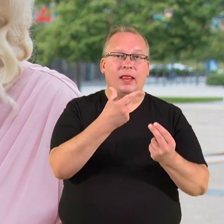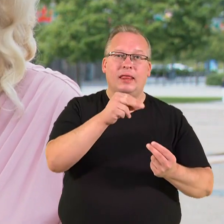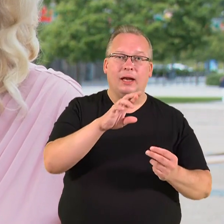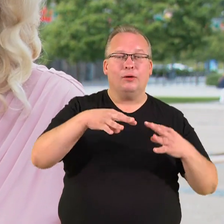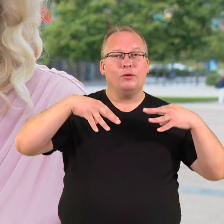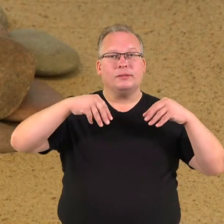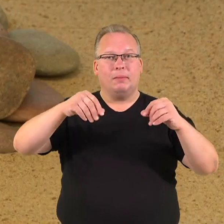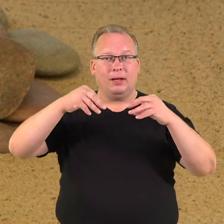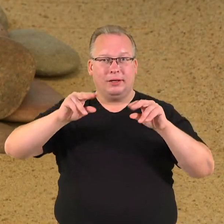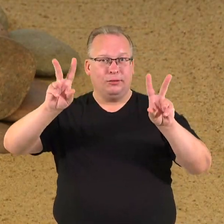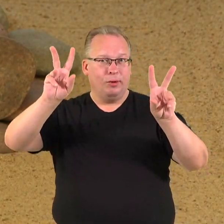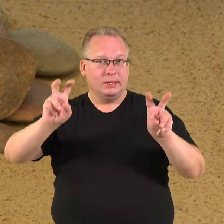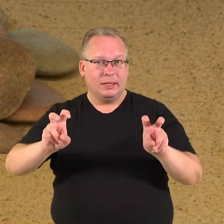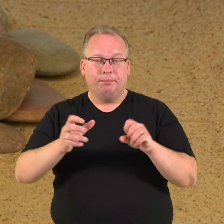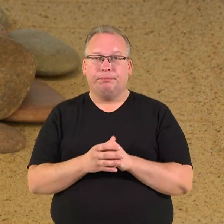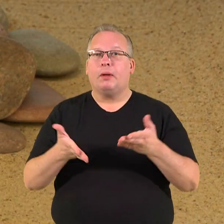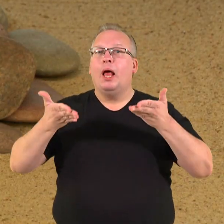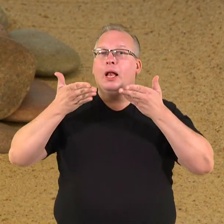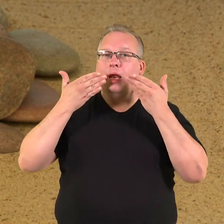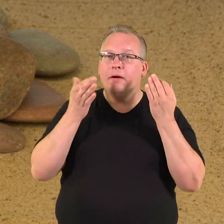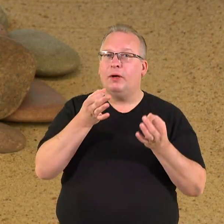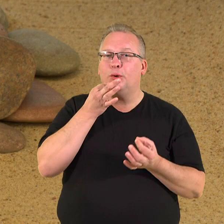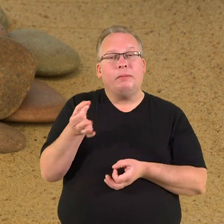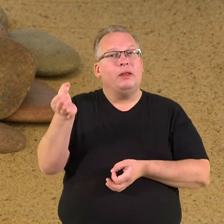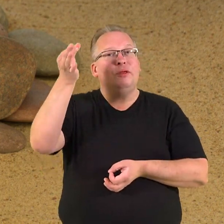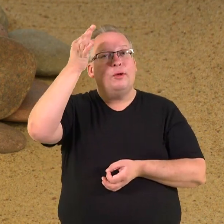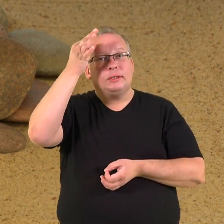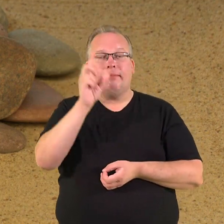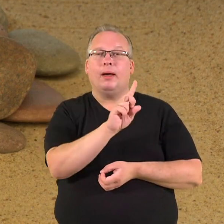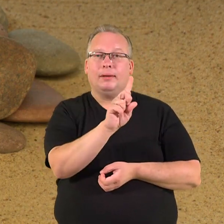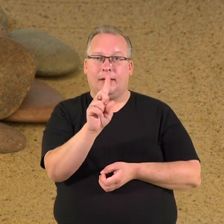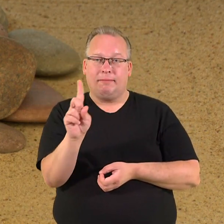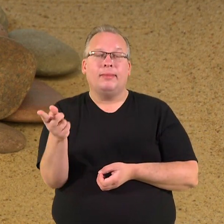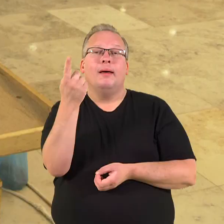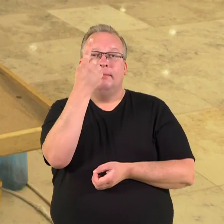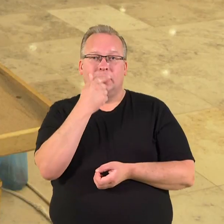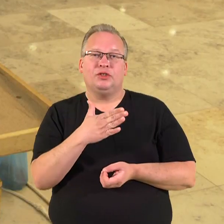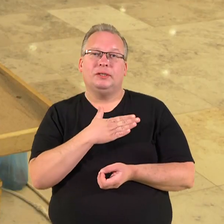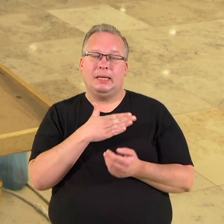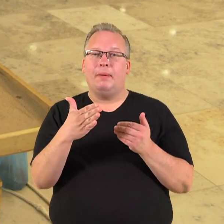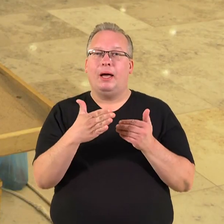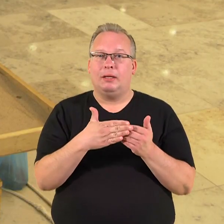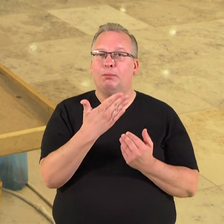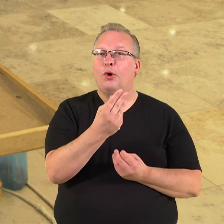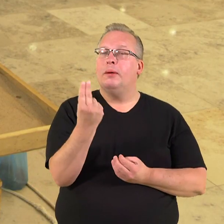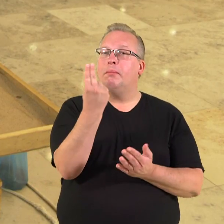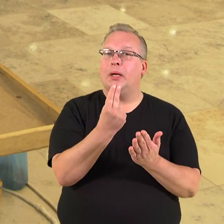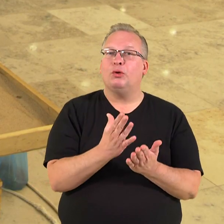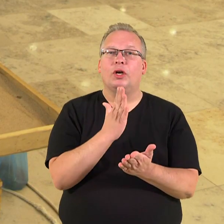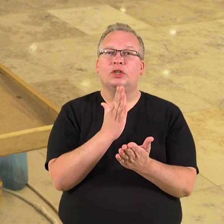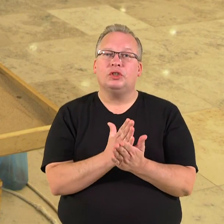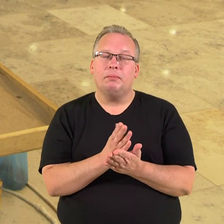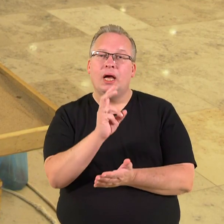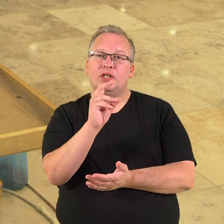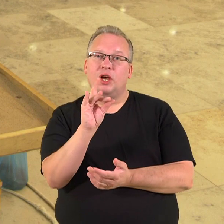smėlynuose. Lengva kiek nostalgiška, tačiau kiekvienam pažįstama ir artima. Tokia anotmenuotirininkui yra šį